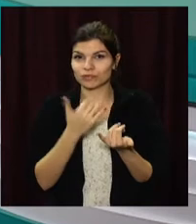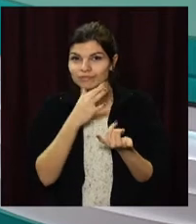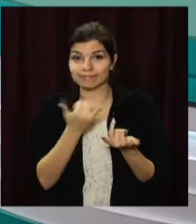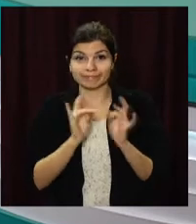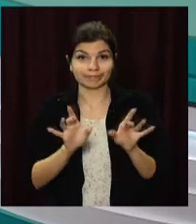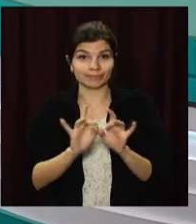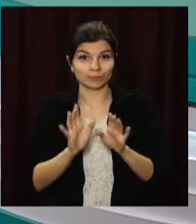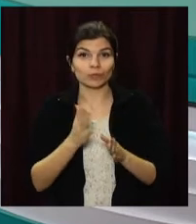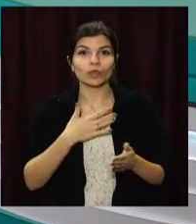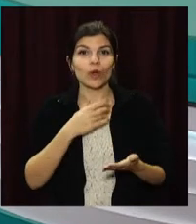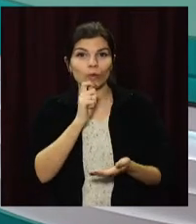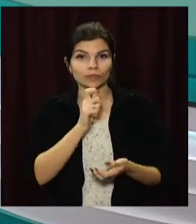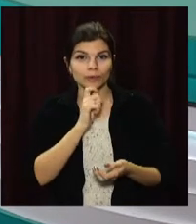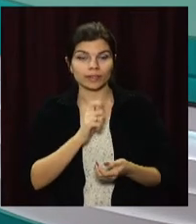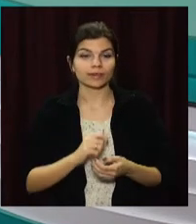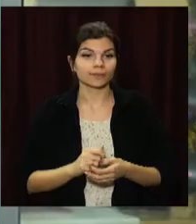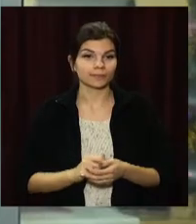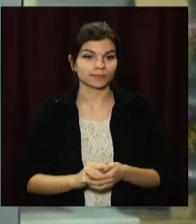розповідатимуть наші кореспонденти.